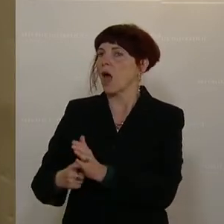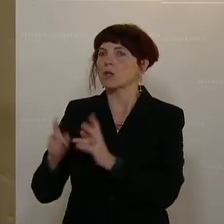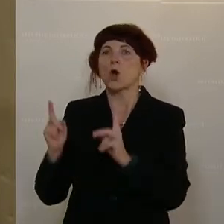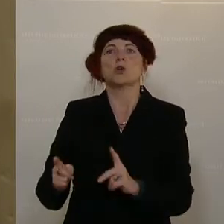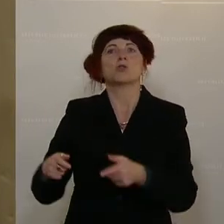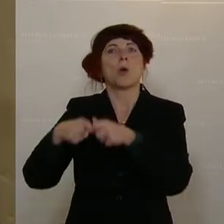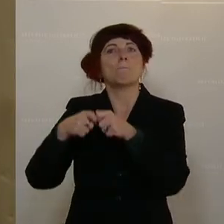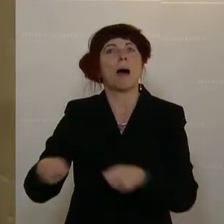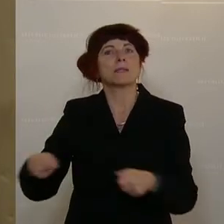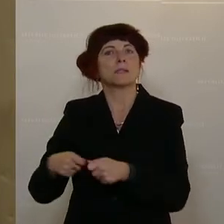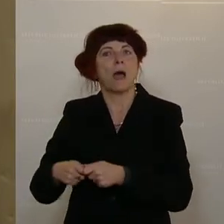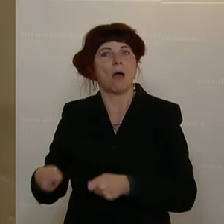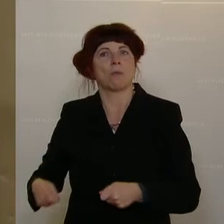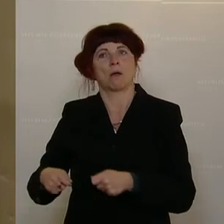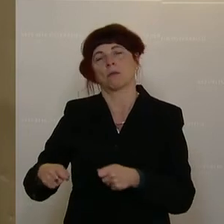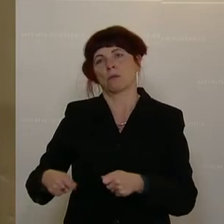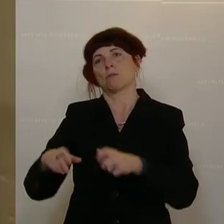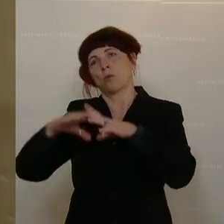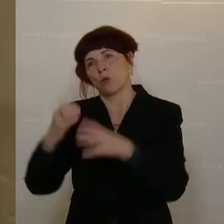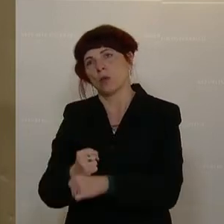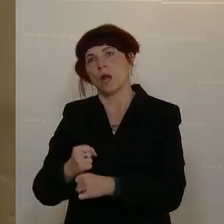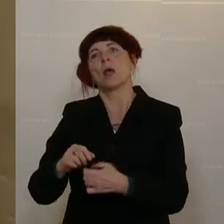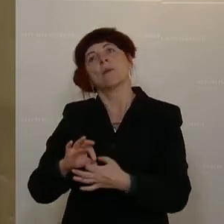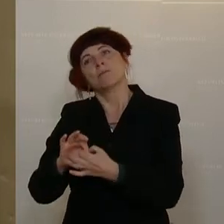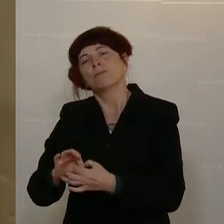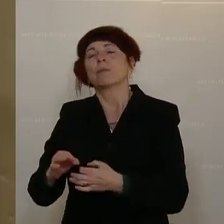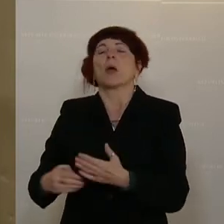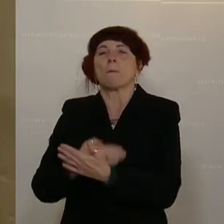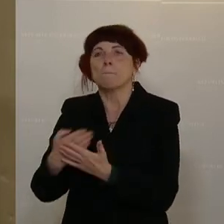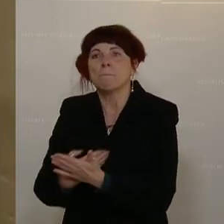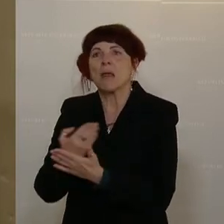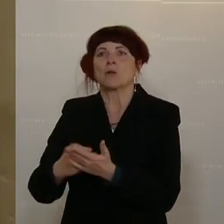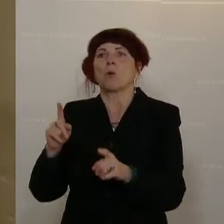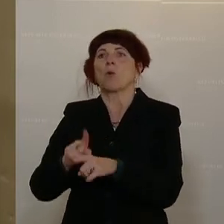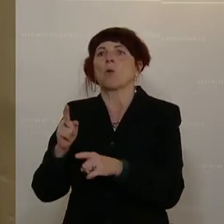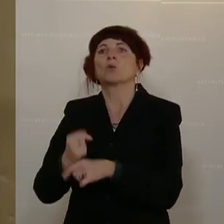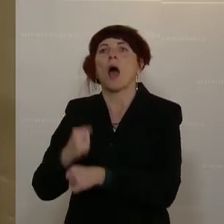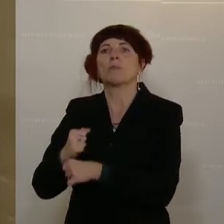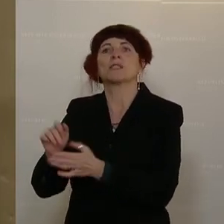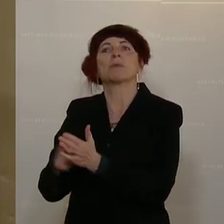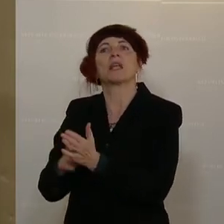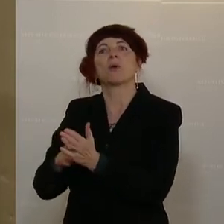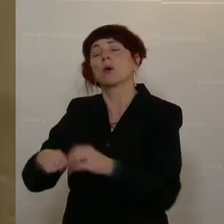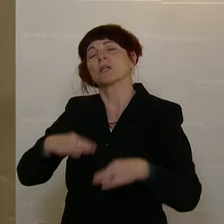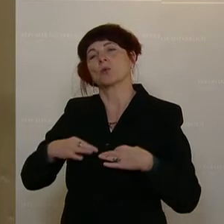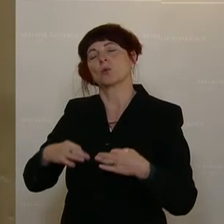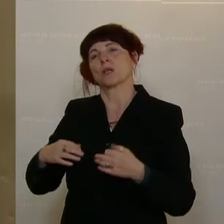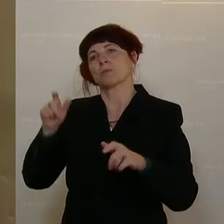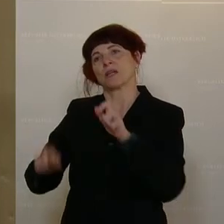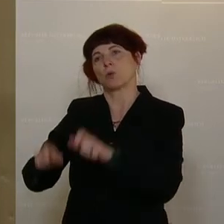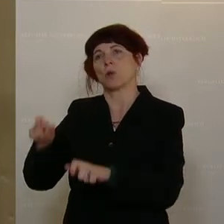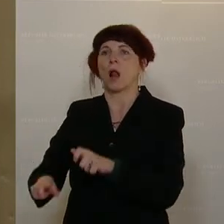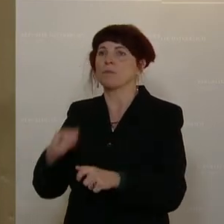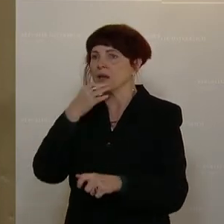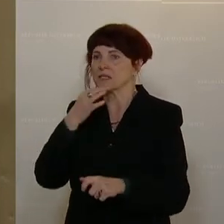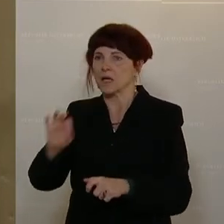Maßnahmenbündel bestehend aus Verbesserungen im Bereich der Ausbildung und im Bereich der Arbeitsbedingungen für das Gesundheitspersonal, insbesondere für Ärztinnen und